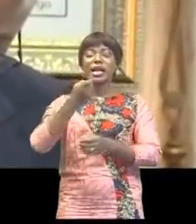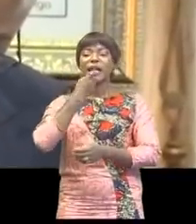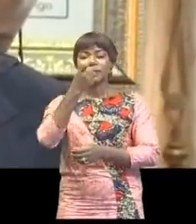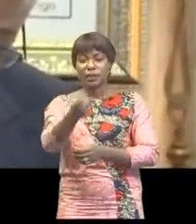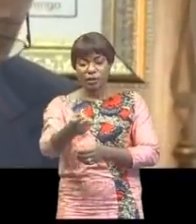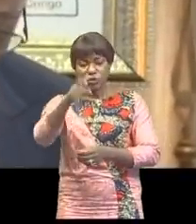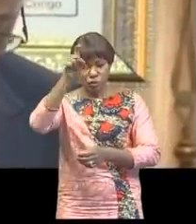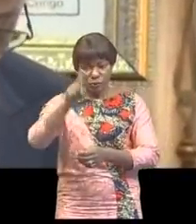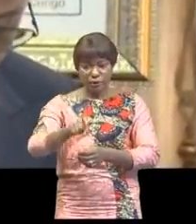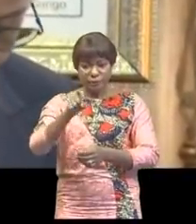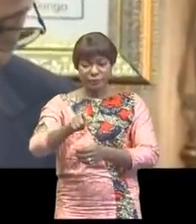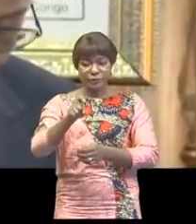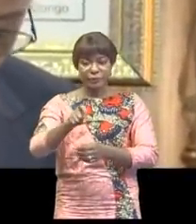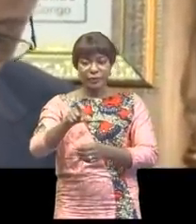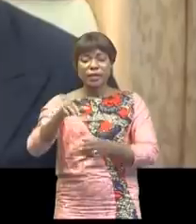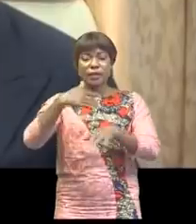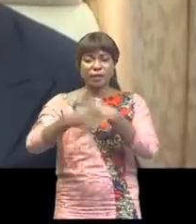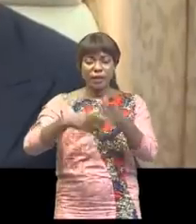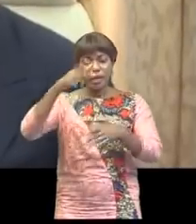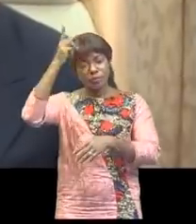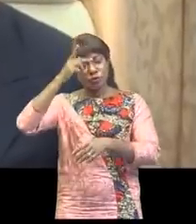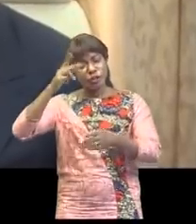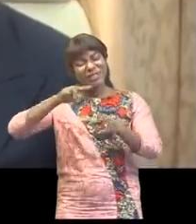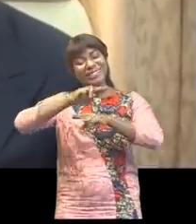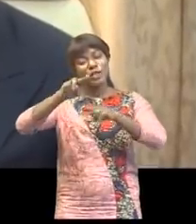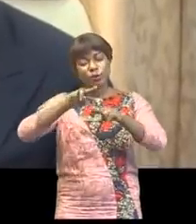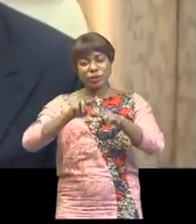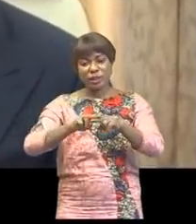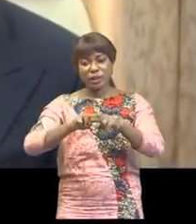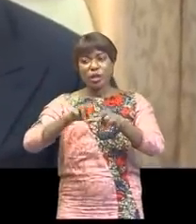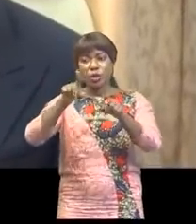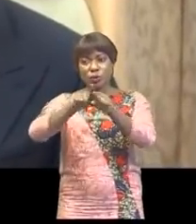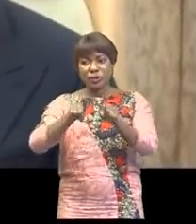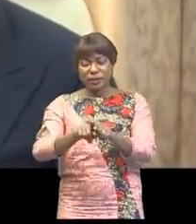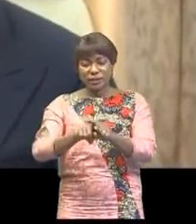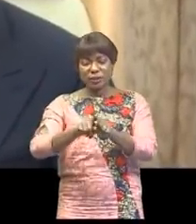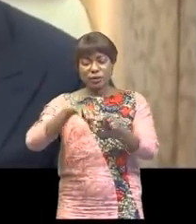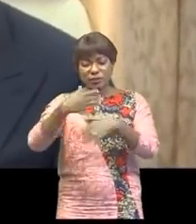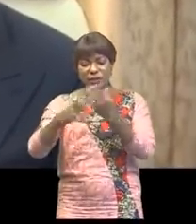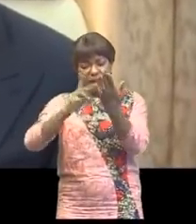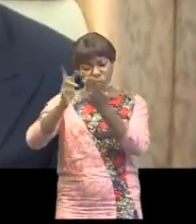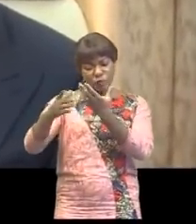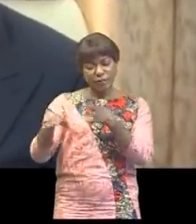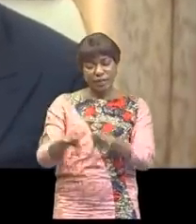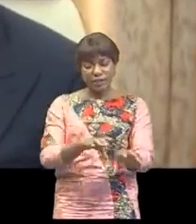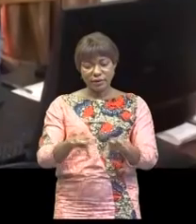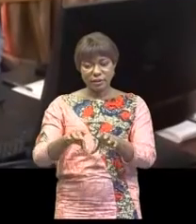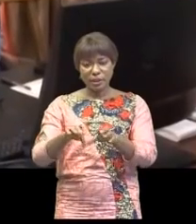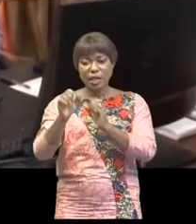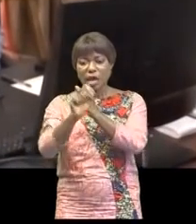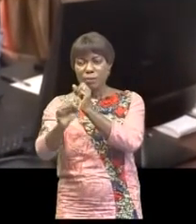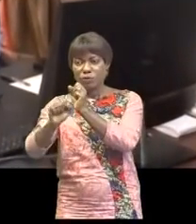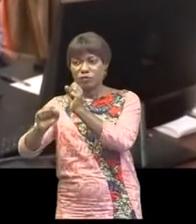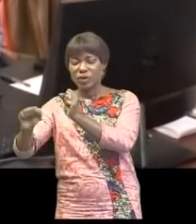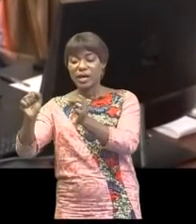consiste notamment à appliquer la politique nationale et d'en élaborer le programme d'activité, à promouvoir le